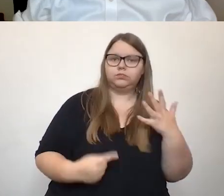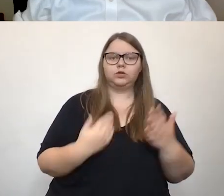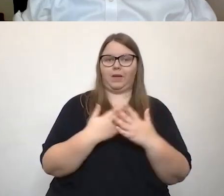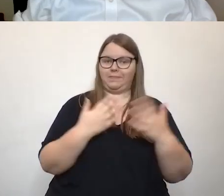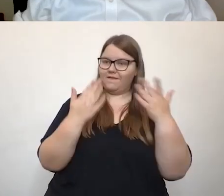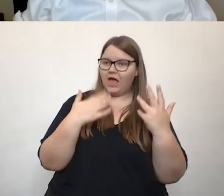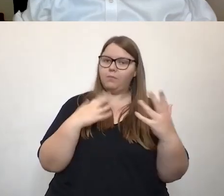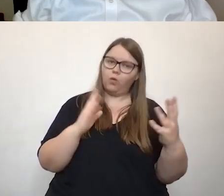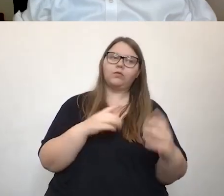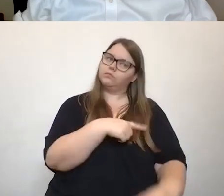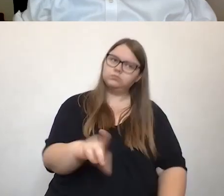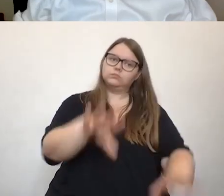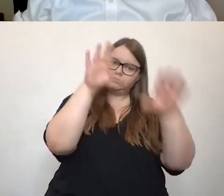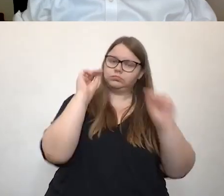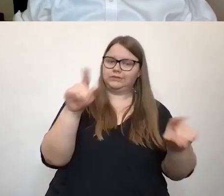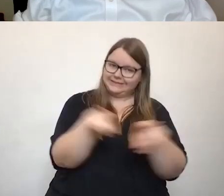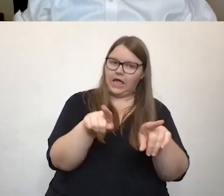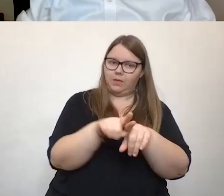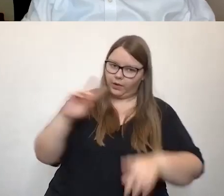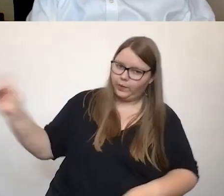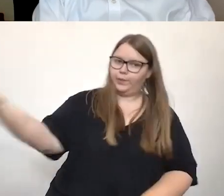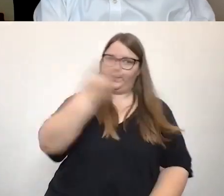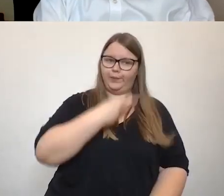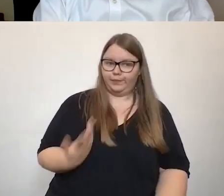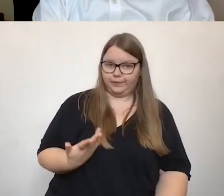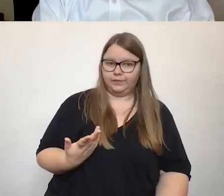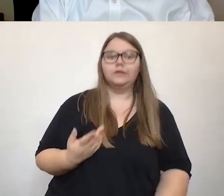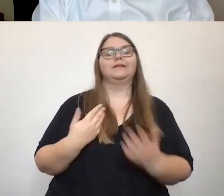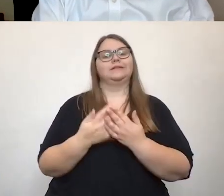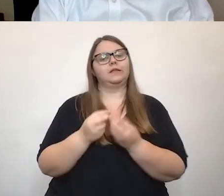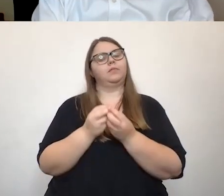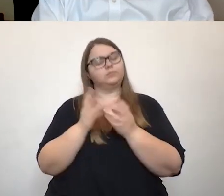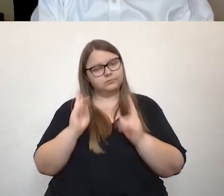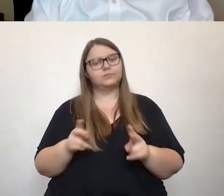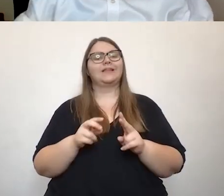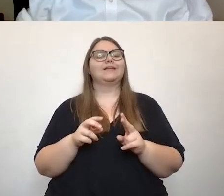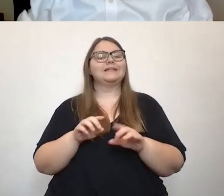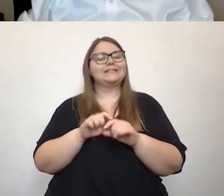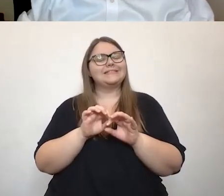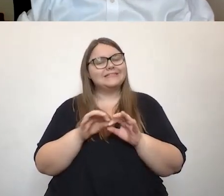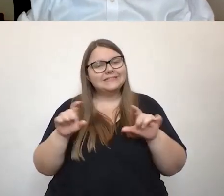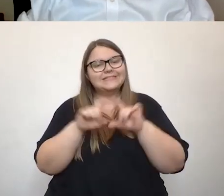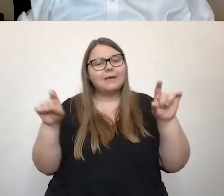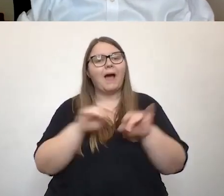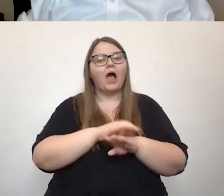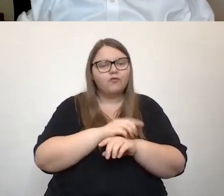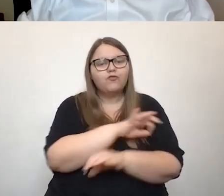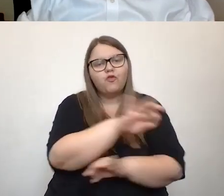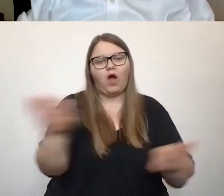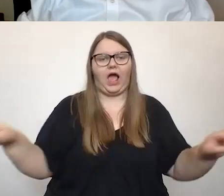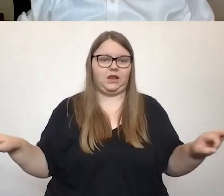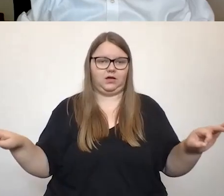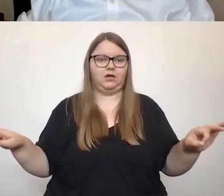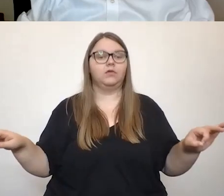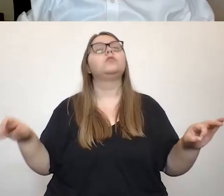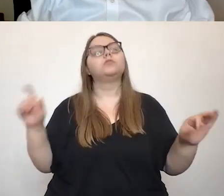Werbung geht. Das heißt, also das Ganze muss man wesentlich breiter aufspannen und eben dann wirklich als Querschnitt und da müssen eben alle Menschen einbezogen werden und